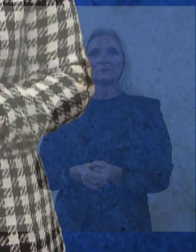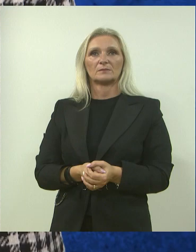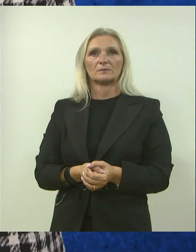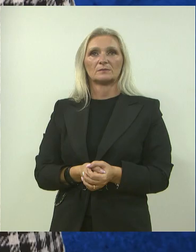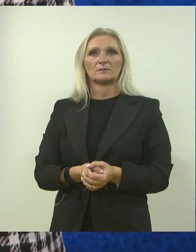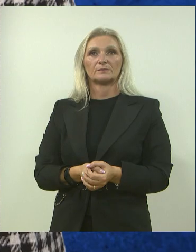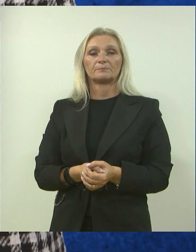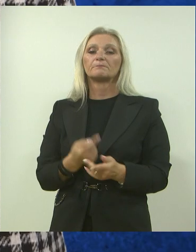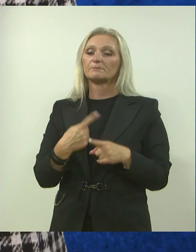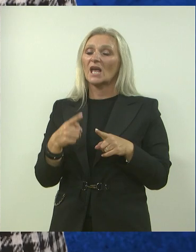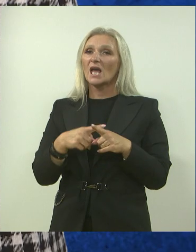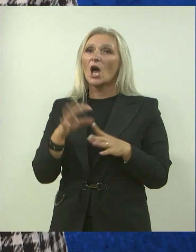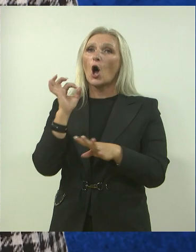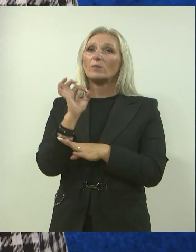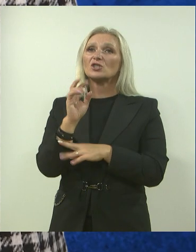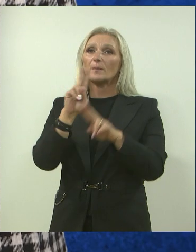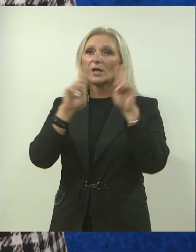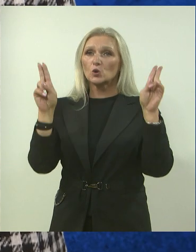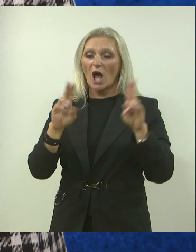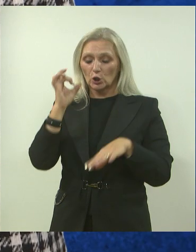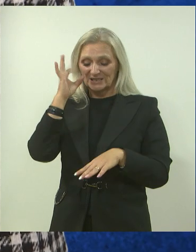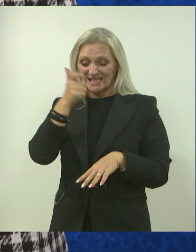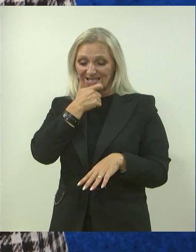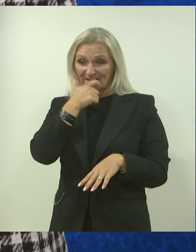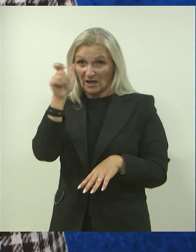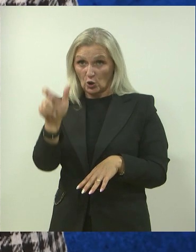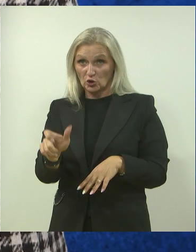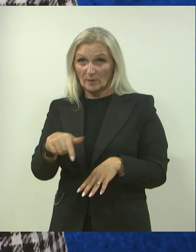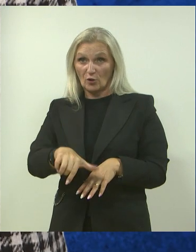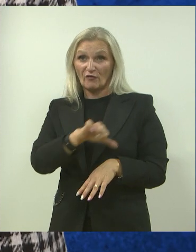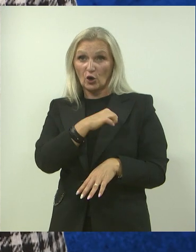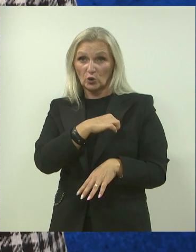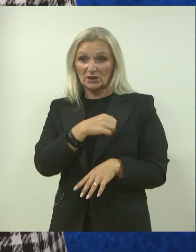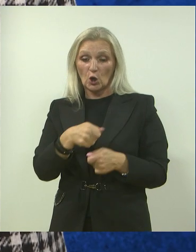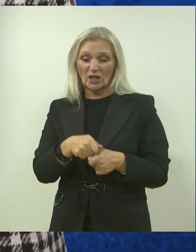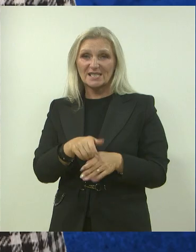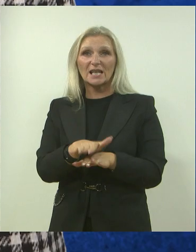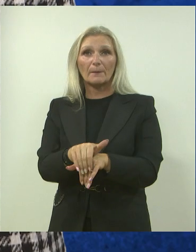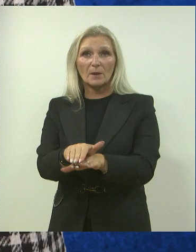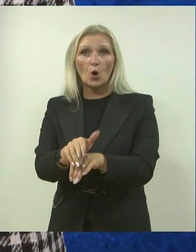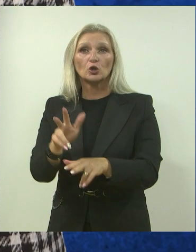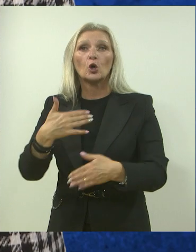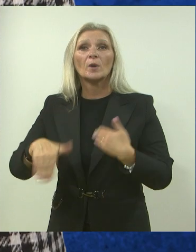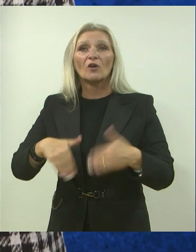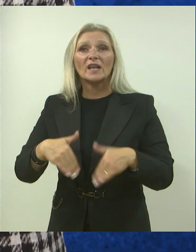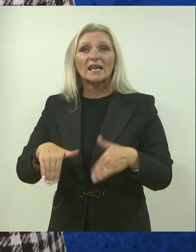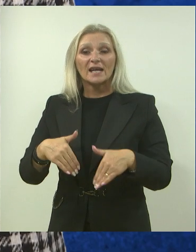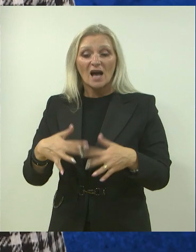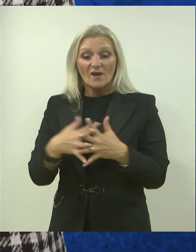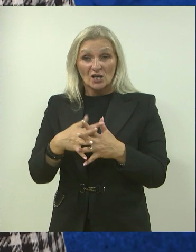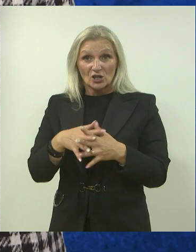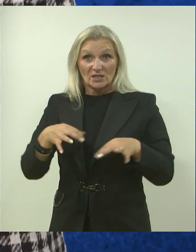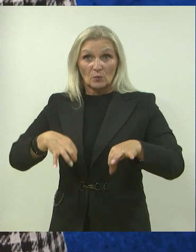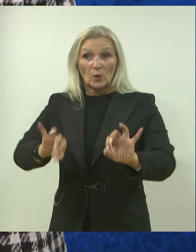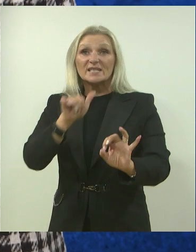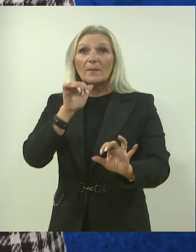Povodom obilježavanja Međunarodnog dana starijih osoba i ove godine je organiziran Mimohod umirovljenika Varoždinskim ulicama i